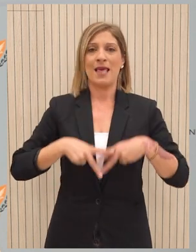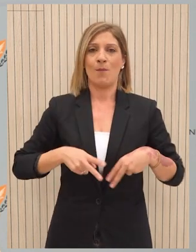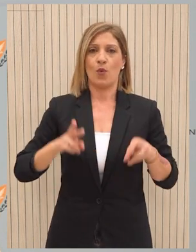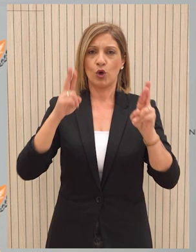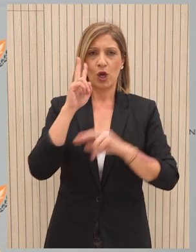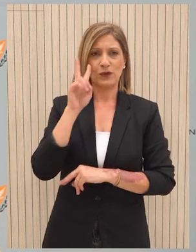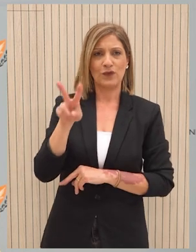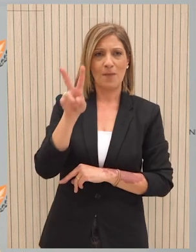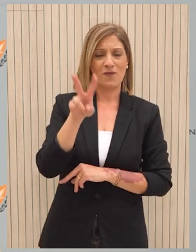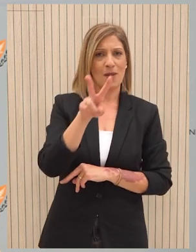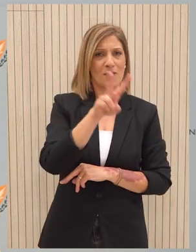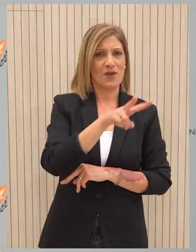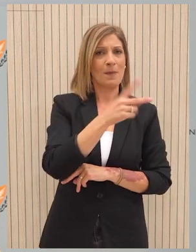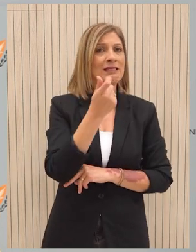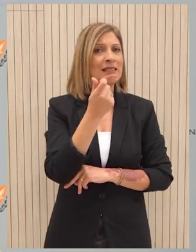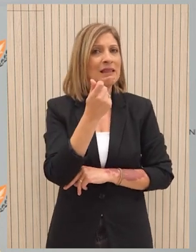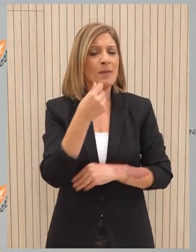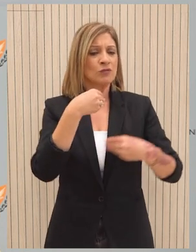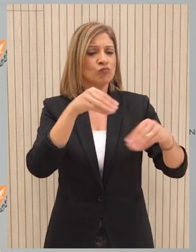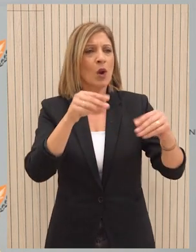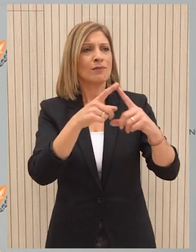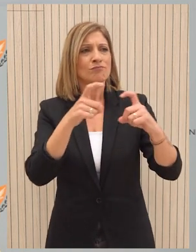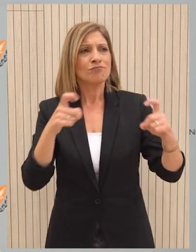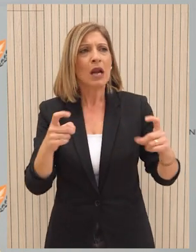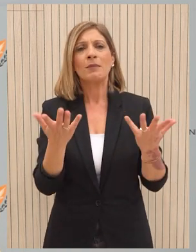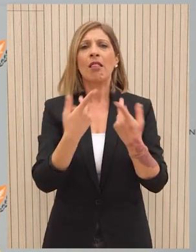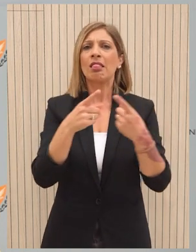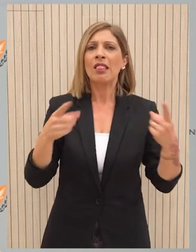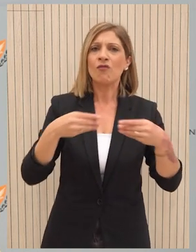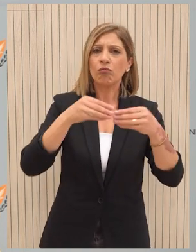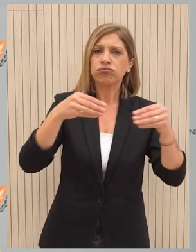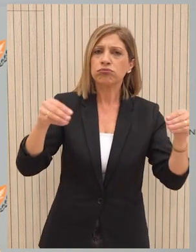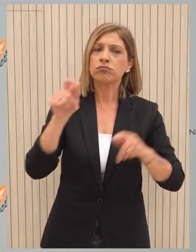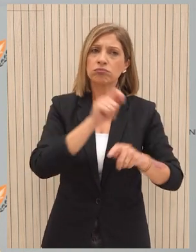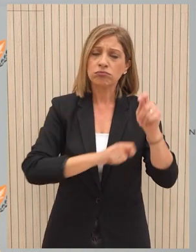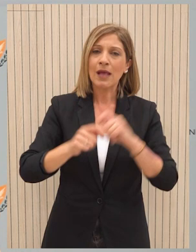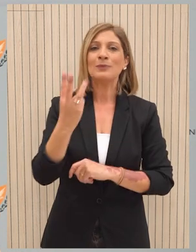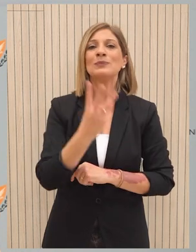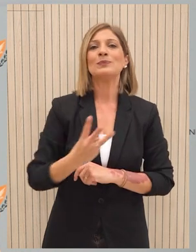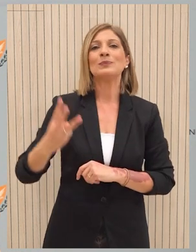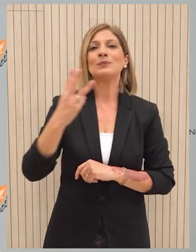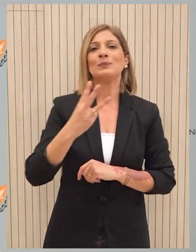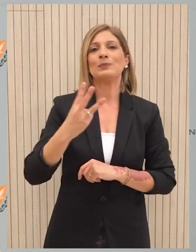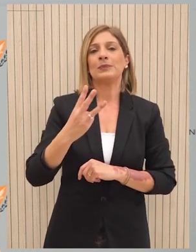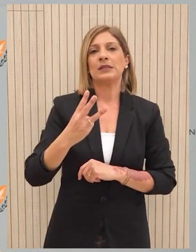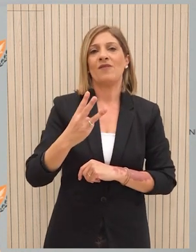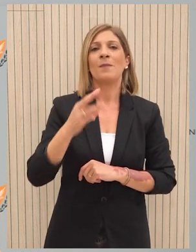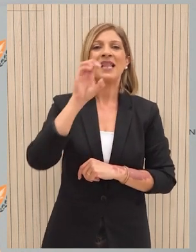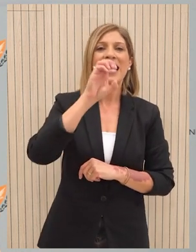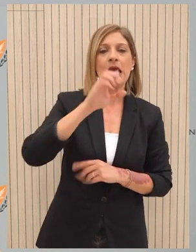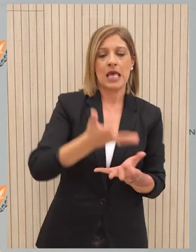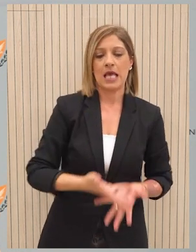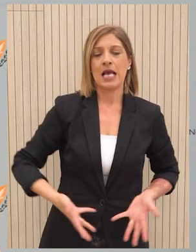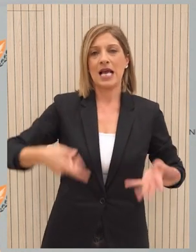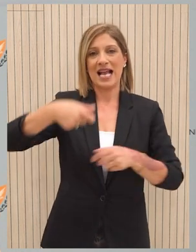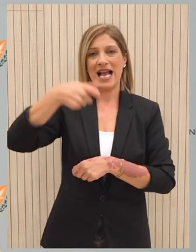Ενέργειας, Εμπορίου και Βιομηχανίας Τιμών Ιλιανικής Πώλησης Καταναλωτικών Προϊόντων και τη δημιουργία της ψηφιακής πλατφόρμας ΙΚΑΛΑΘΗ. Το